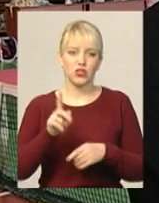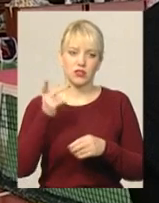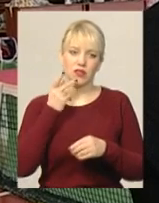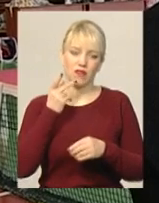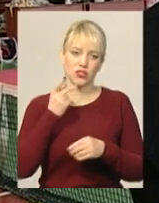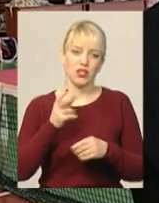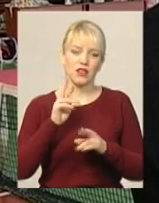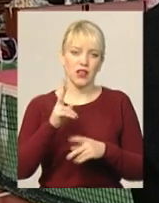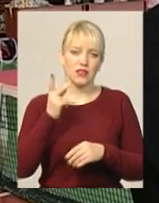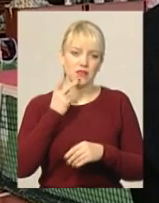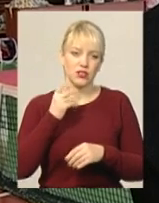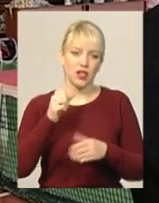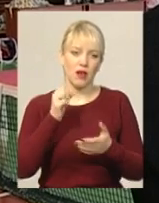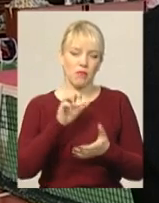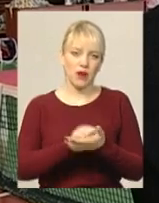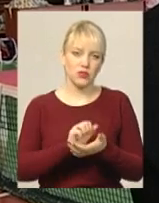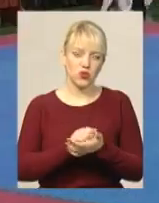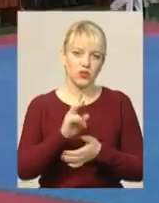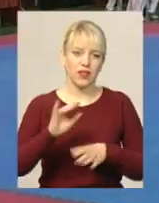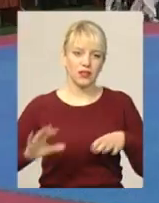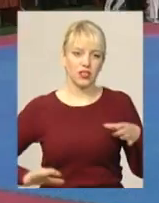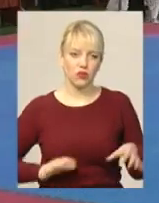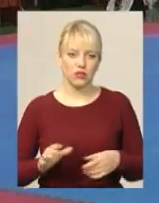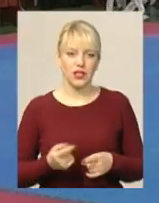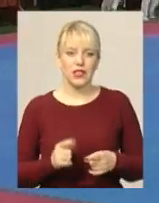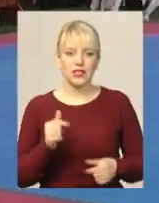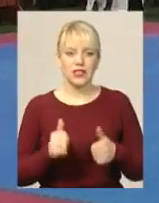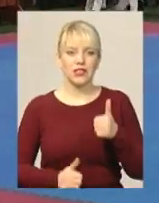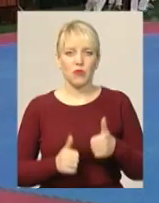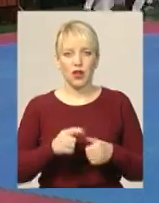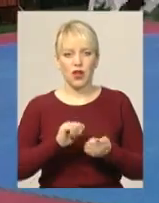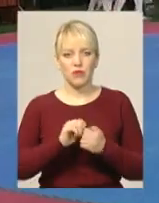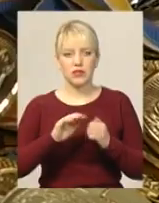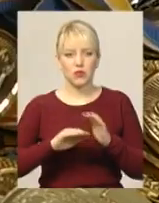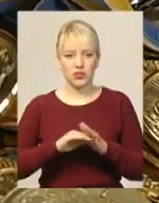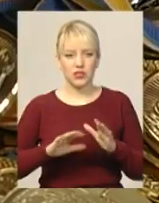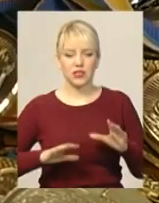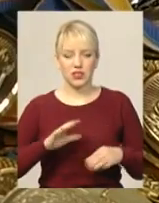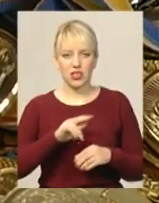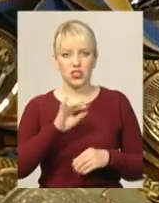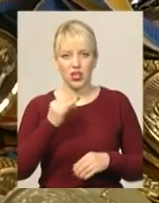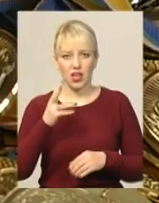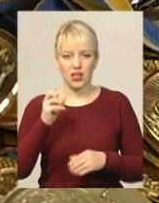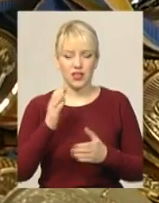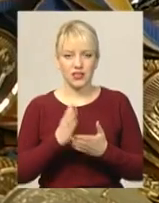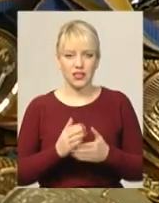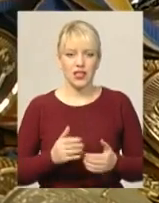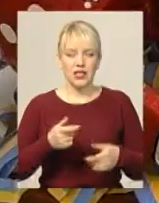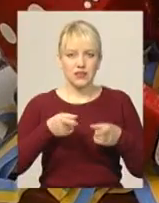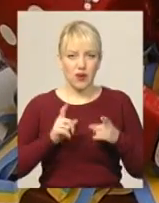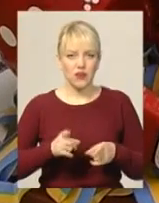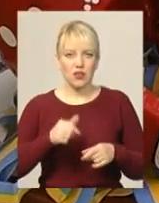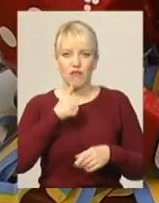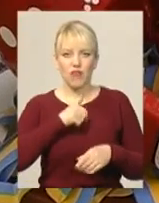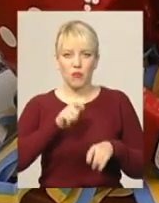працюють так, як вони працюють на тренуванні Саме змагання, каже Кам'янець-Подільський, тренер Сергій Чайка, є справжнім випробуванням для спортсменів